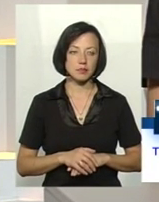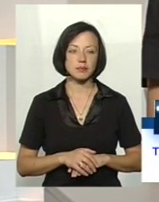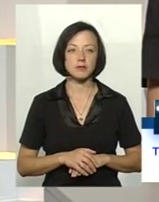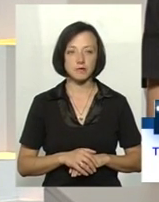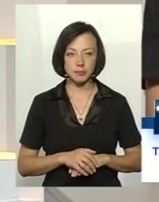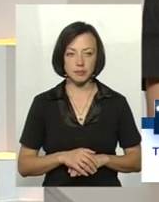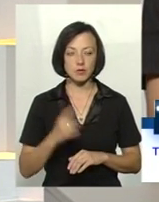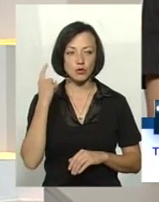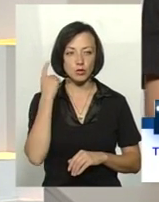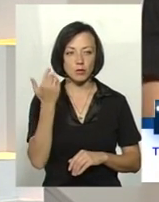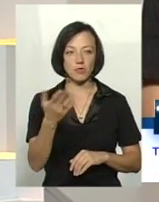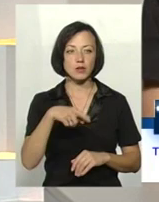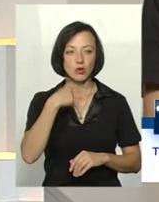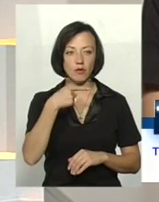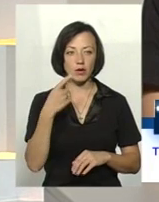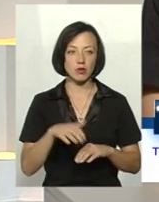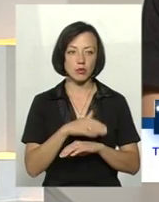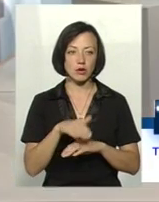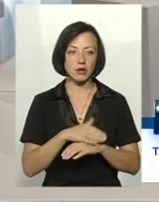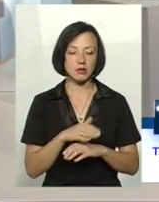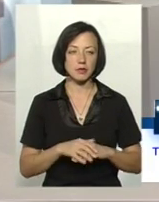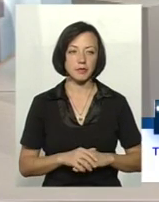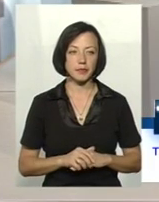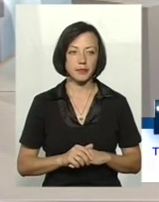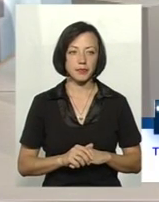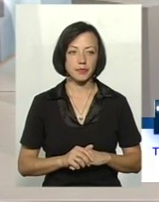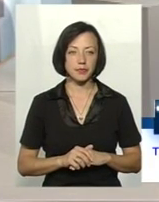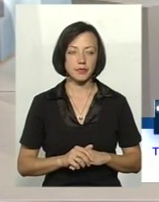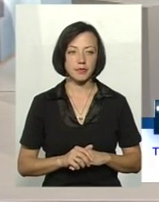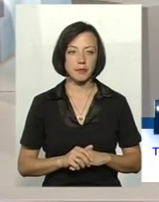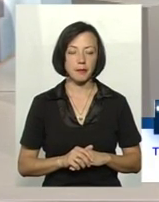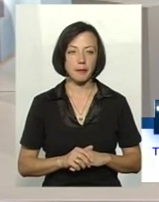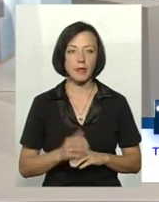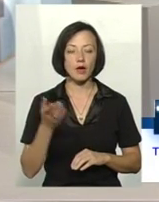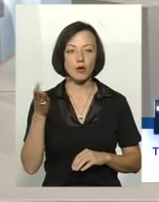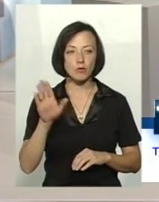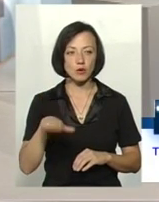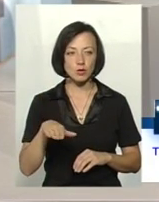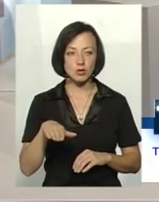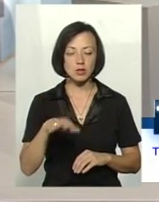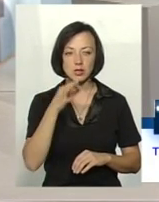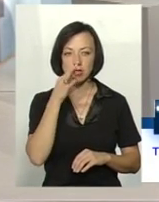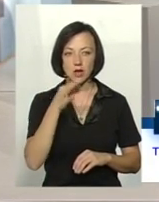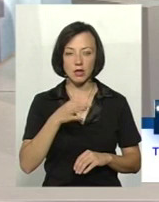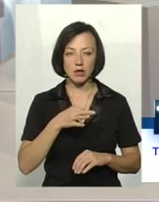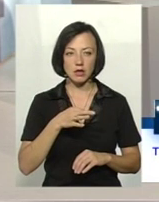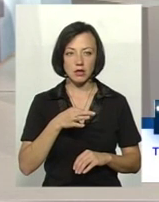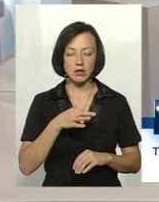Алло. Ми чуємо вас. Говоріть, будь ласка. Пусть скажуть ці обласні